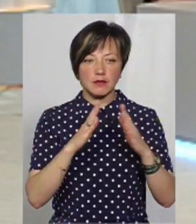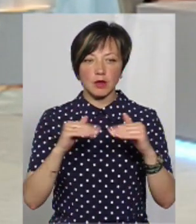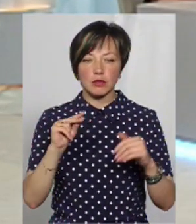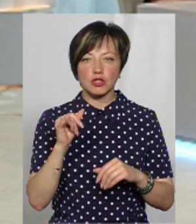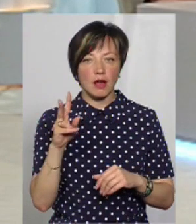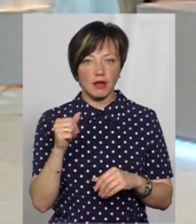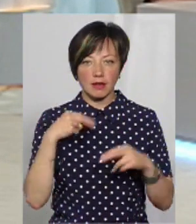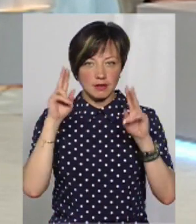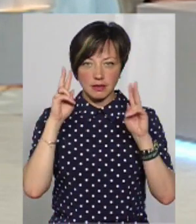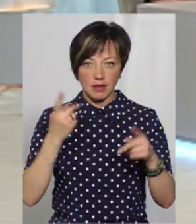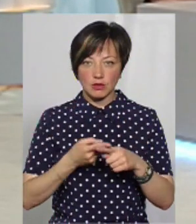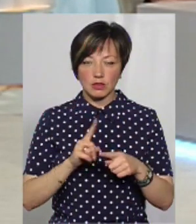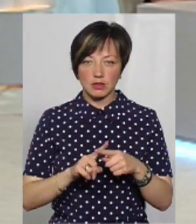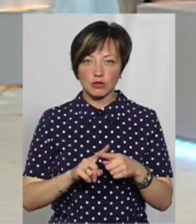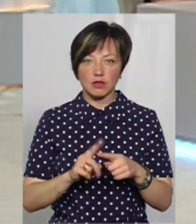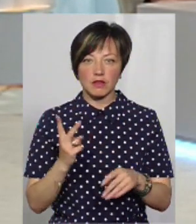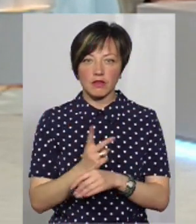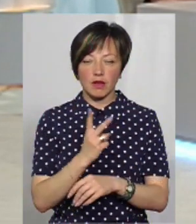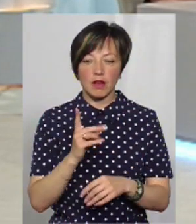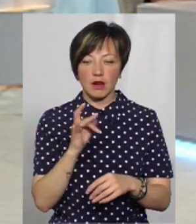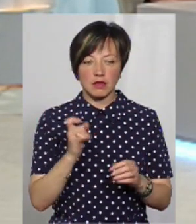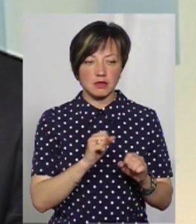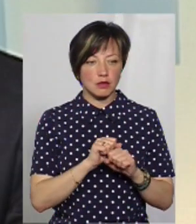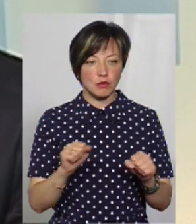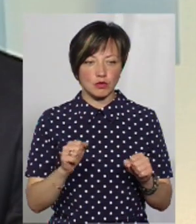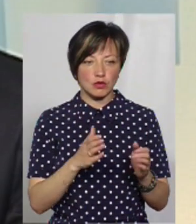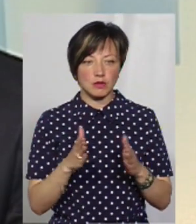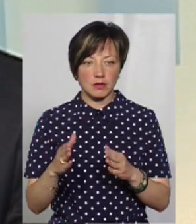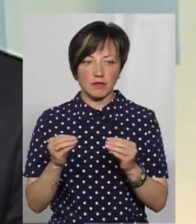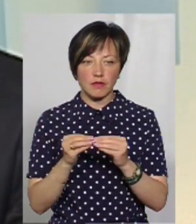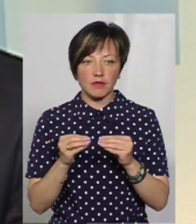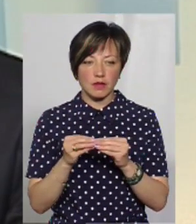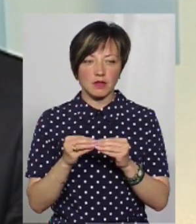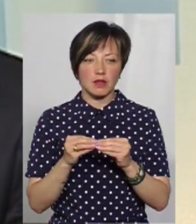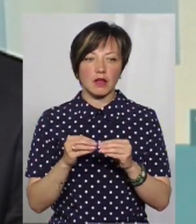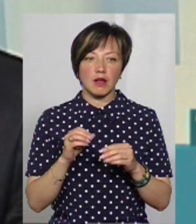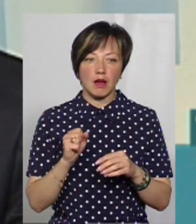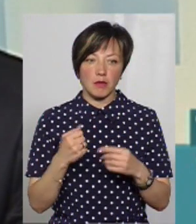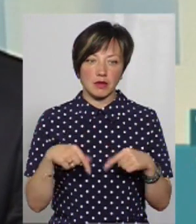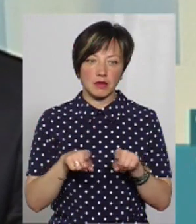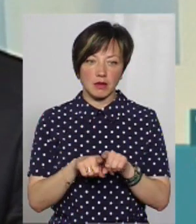табір чайка, але я не знала, чесно кажучи, про те, що два рази поспіль не можна. В той самий